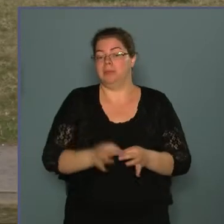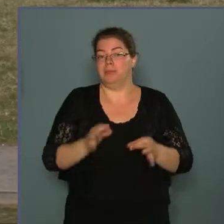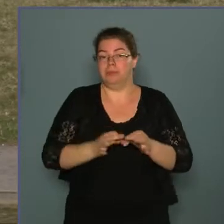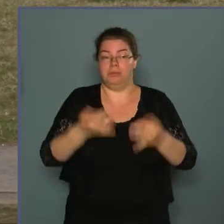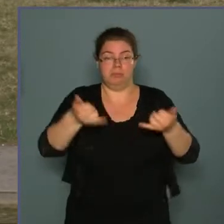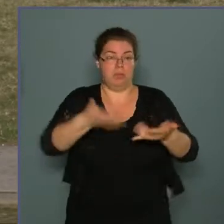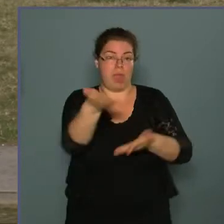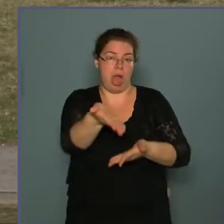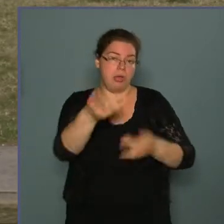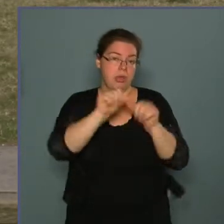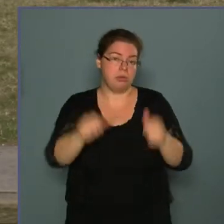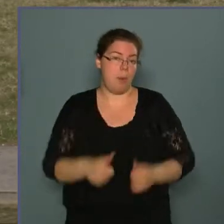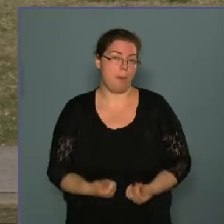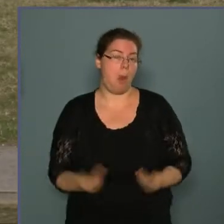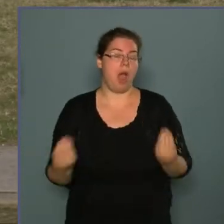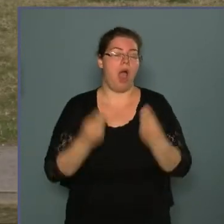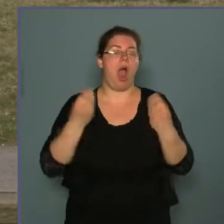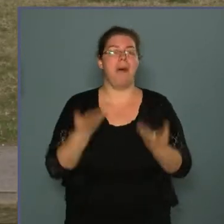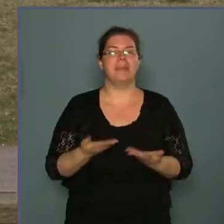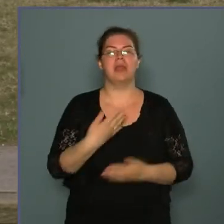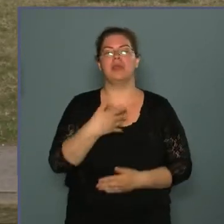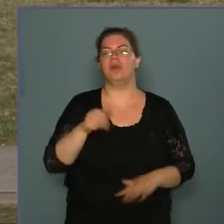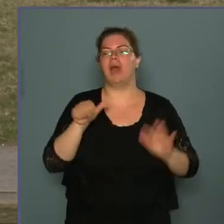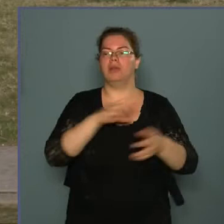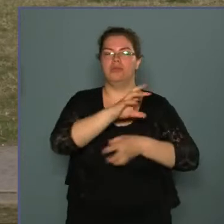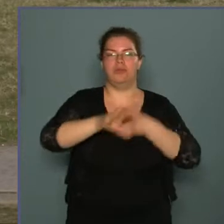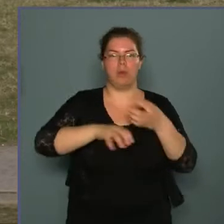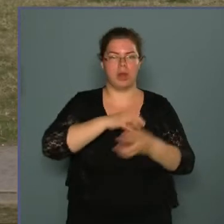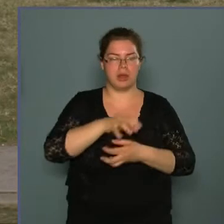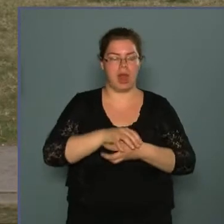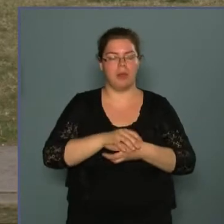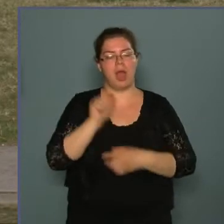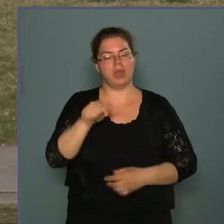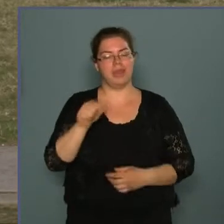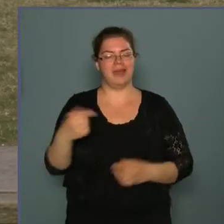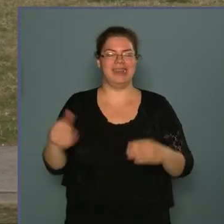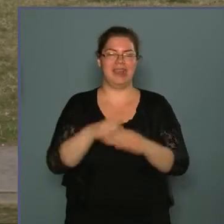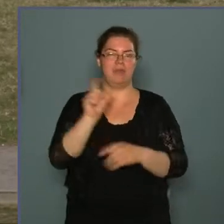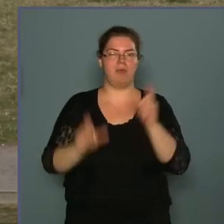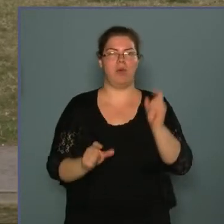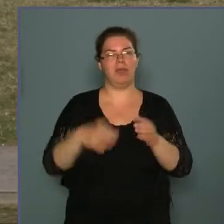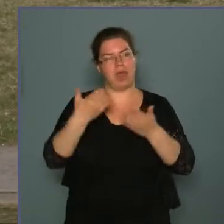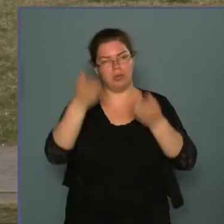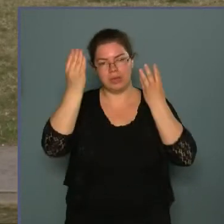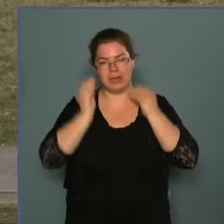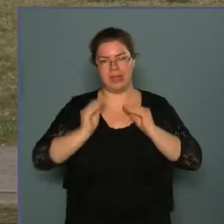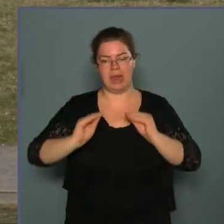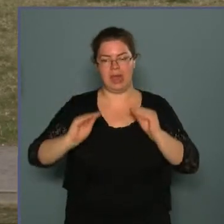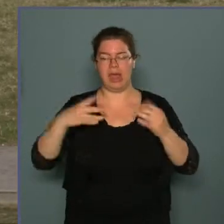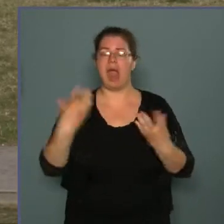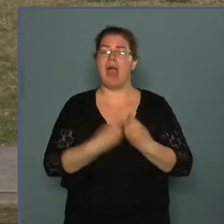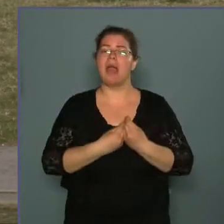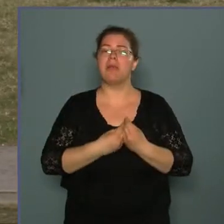előttünk álló szobor, amely az 1956-os forradalom, annak résztvevői előtt tiszteleg, egyben